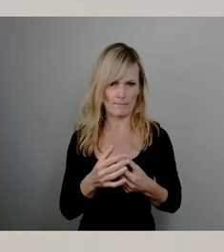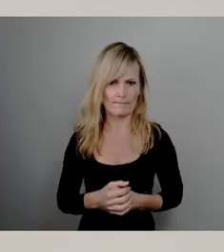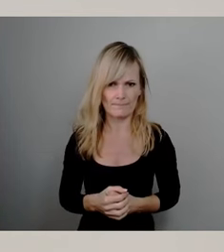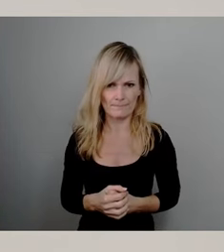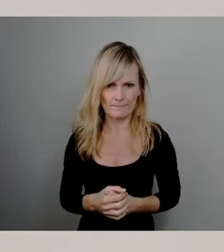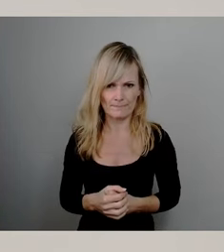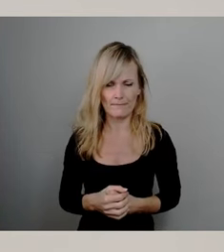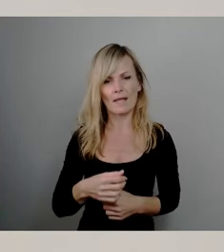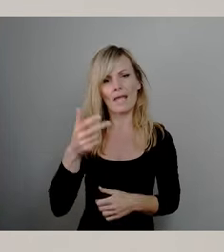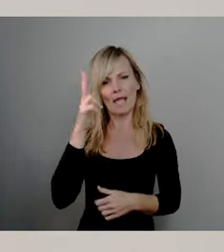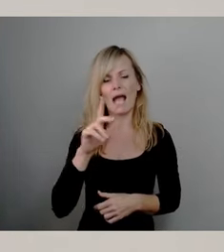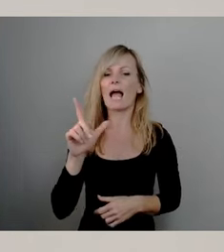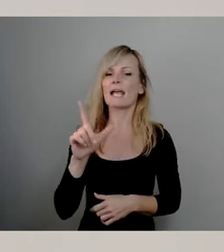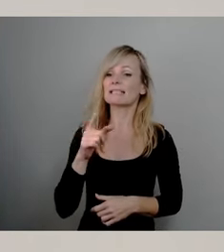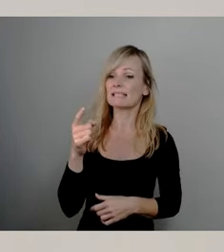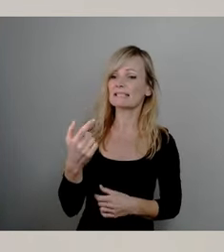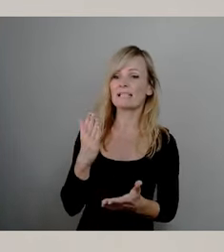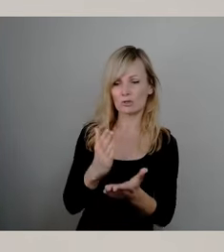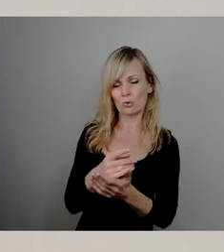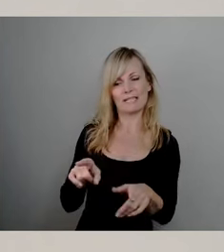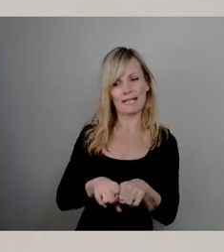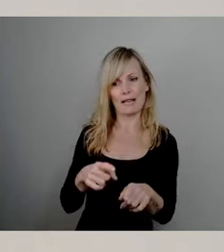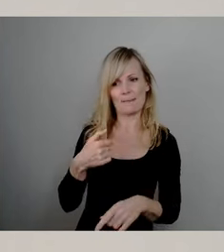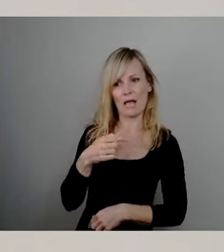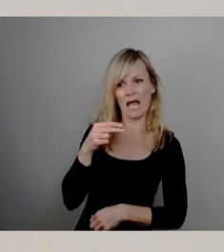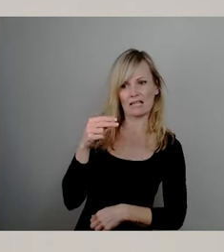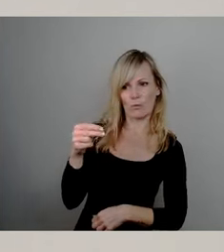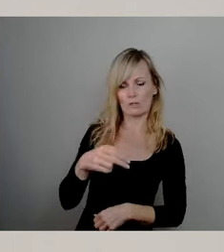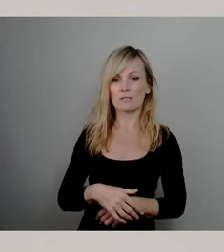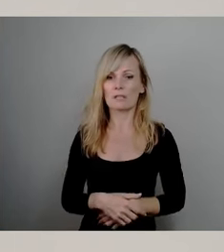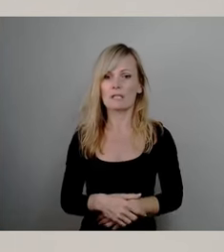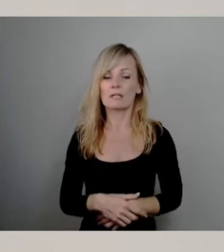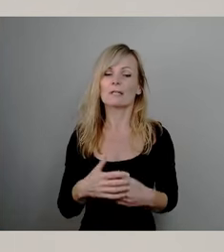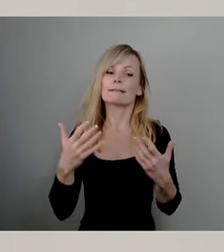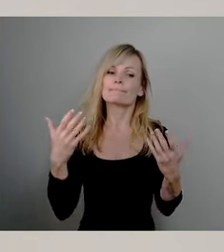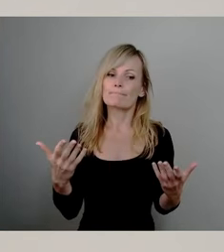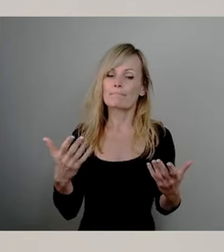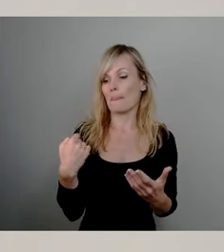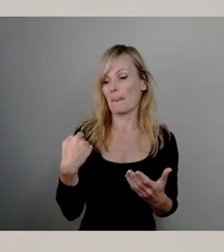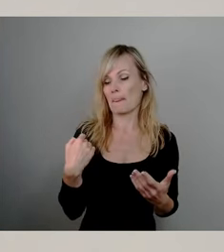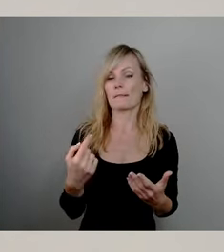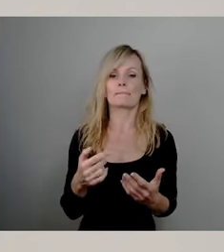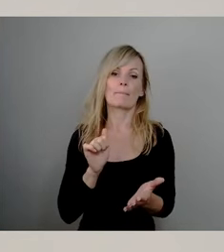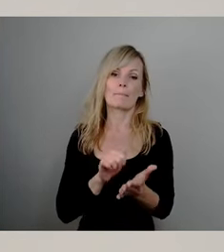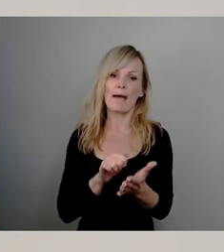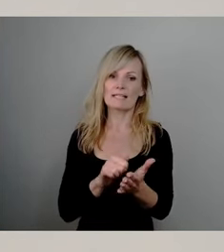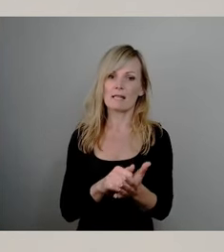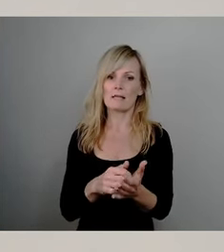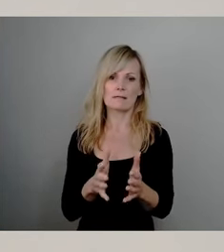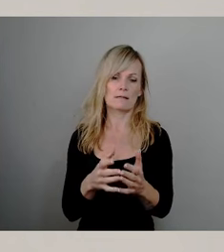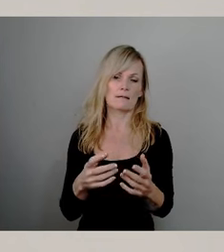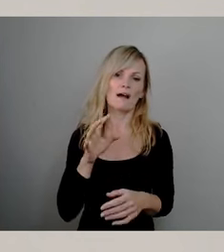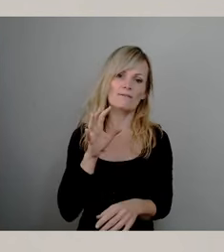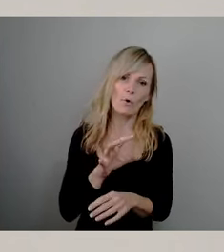auch schon gesagt, haben wir hinsichtlich der jüngsten Berichterstattung Professor